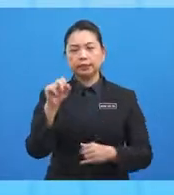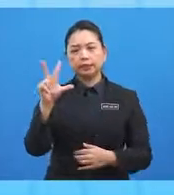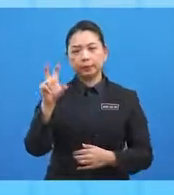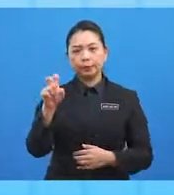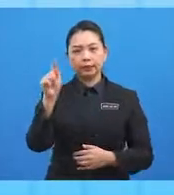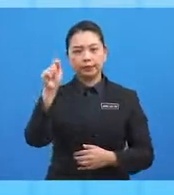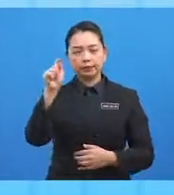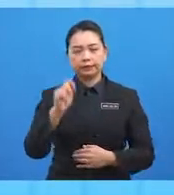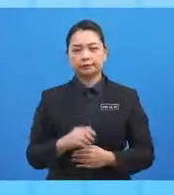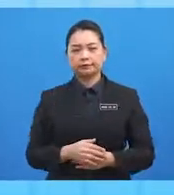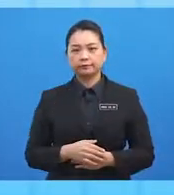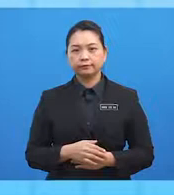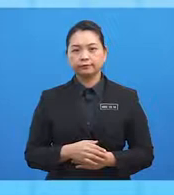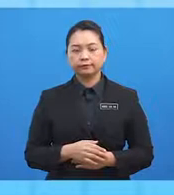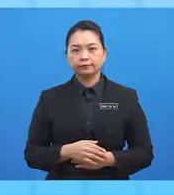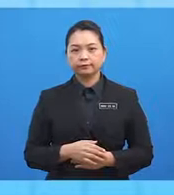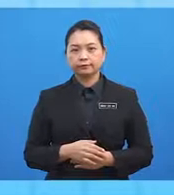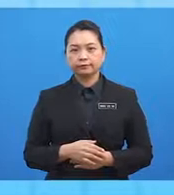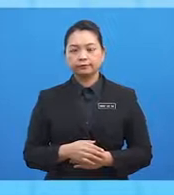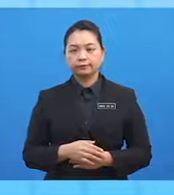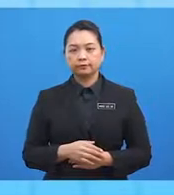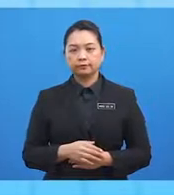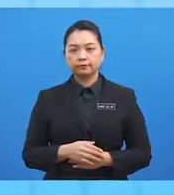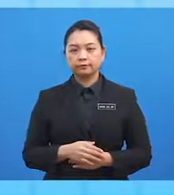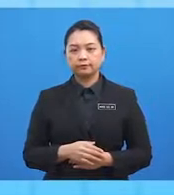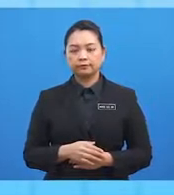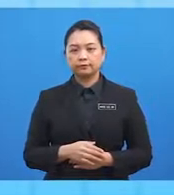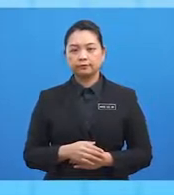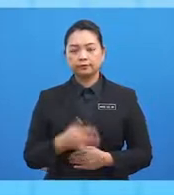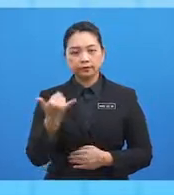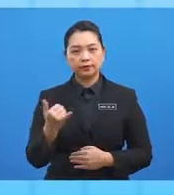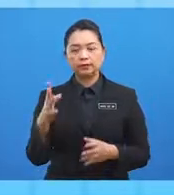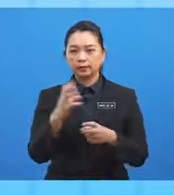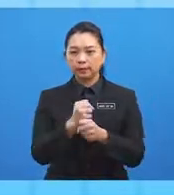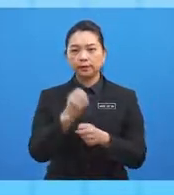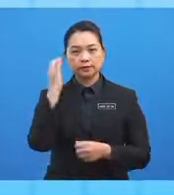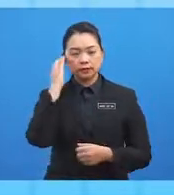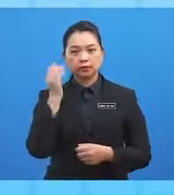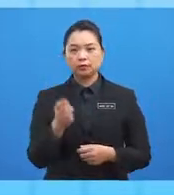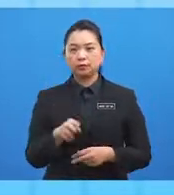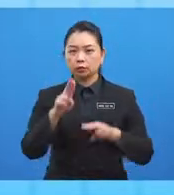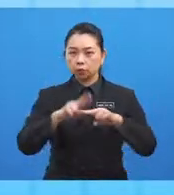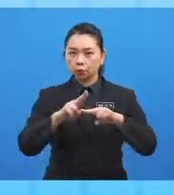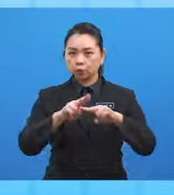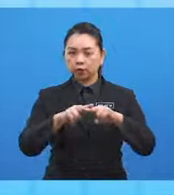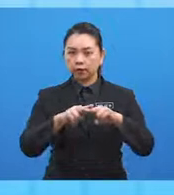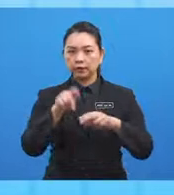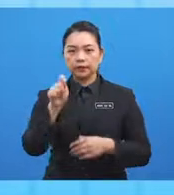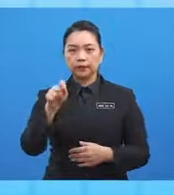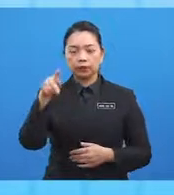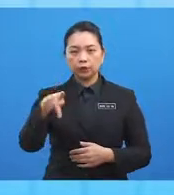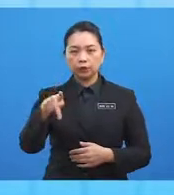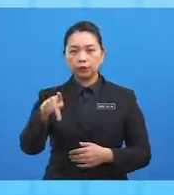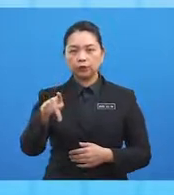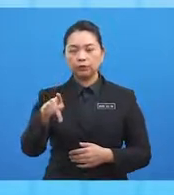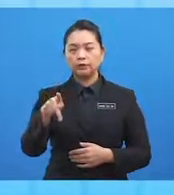darjah. Di sini kita dapati kedudukan titik Q berada ke arah timur P